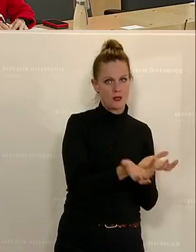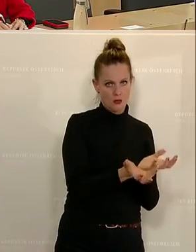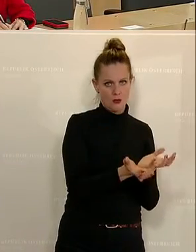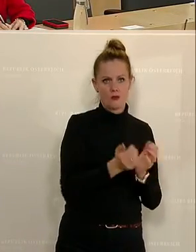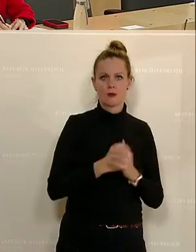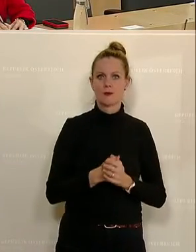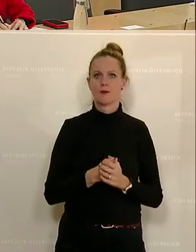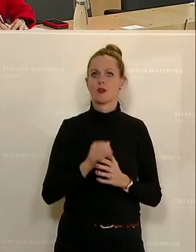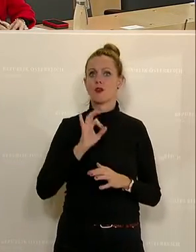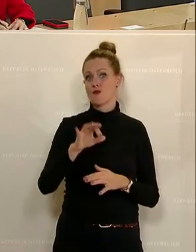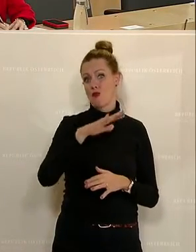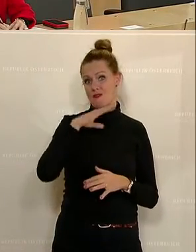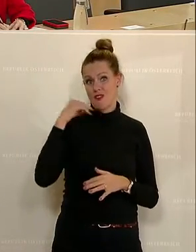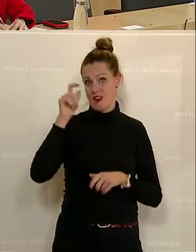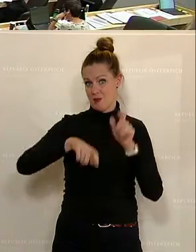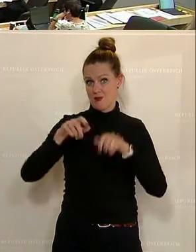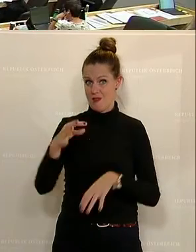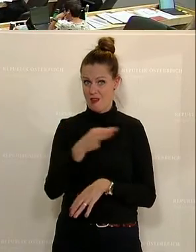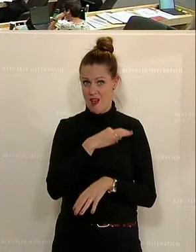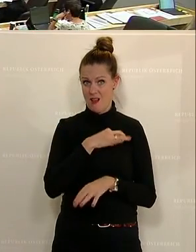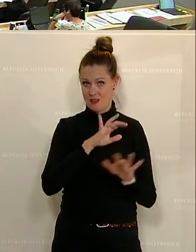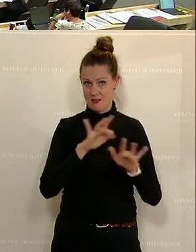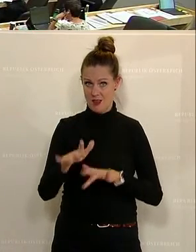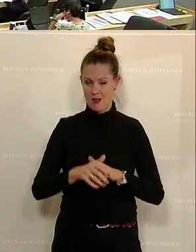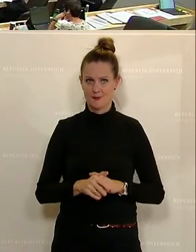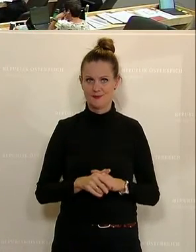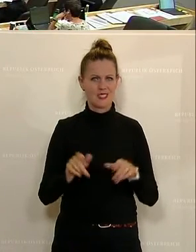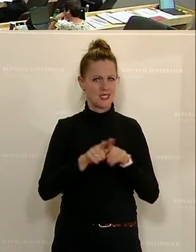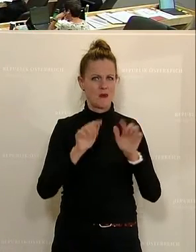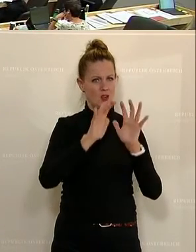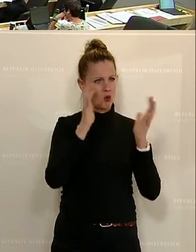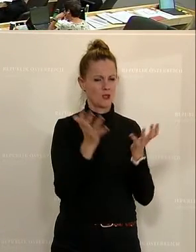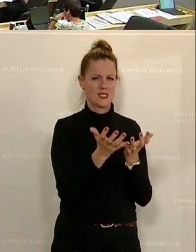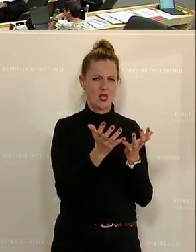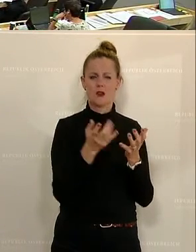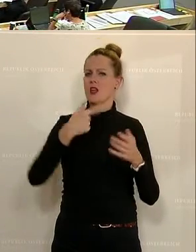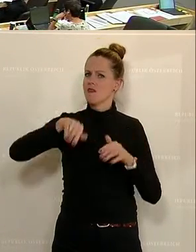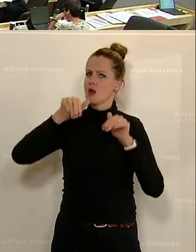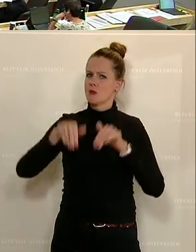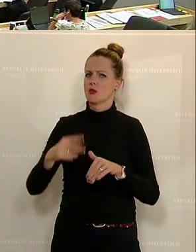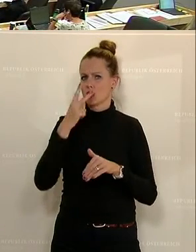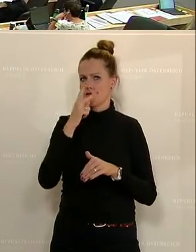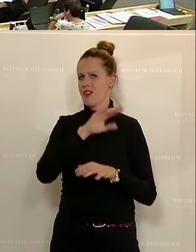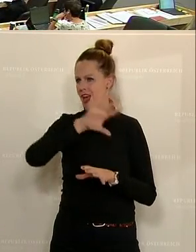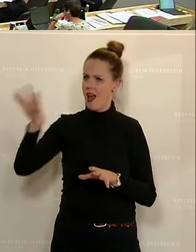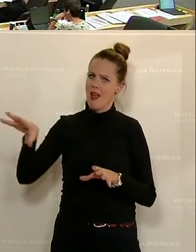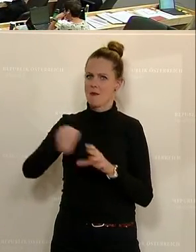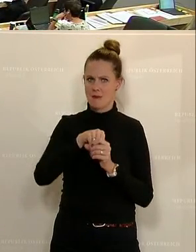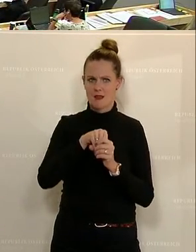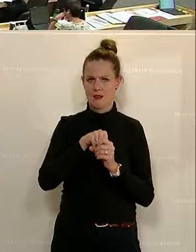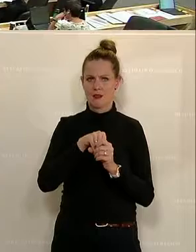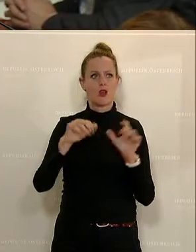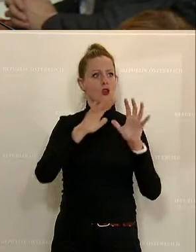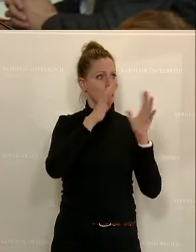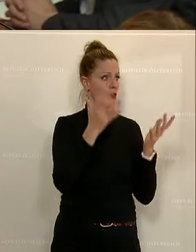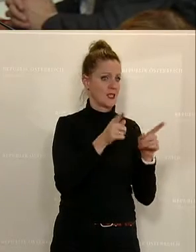Es macht vielen Menschen Angst. Wie bei der Globalisierung müssen wir schauen, dass Menschen nicht auf der Strecke bleiben. Wie bei der